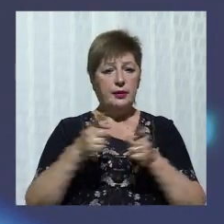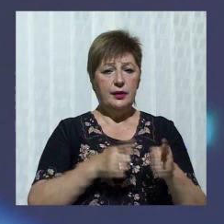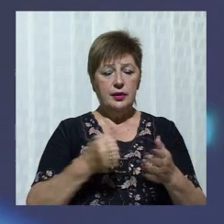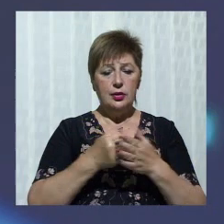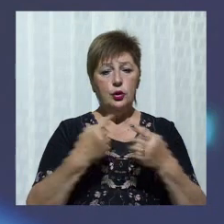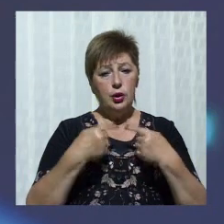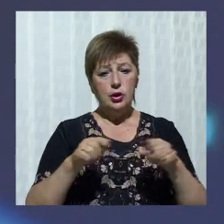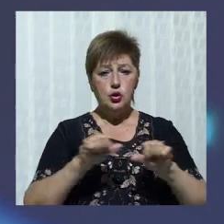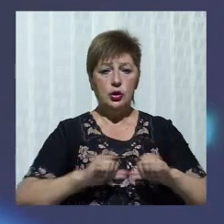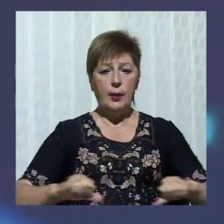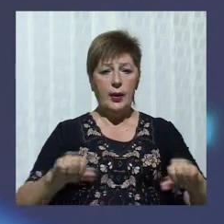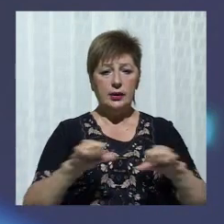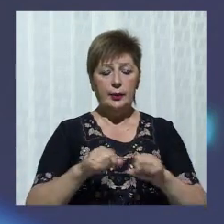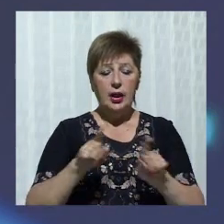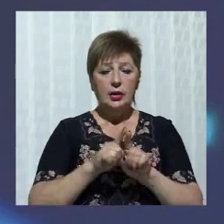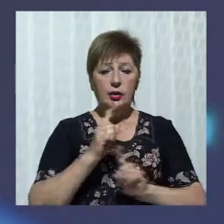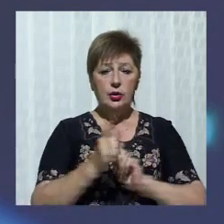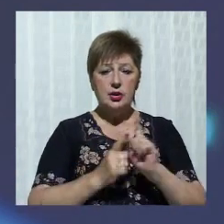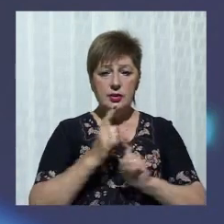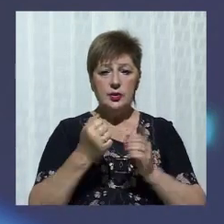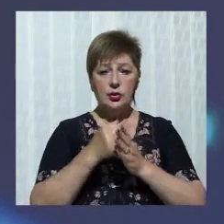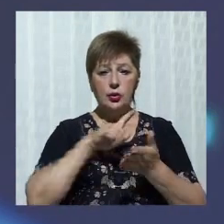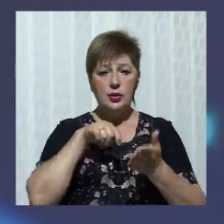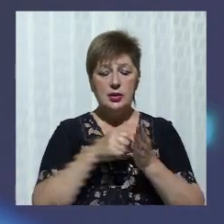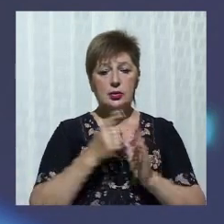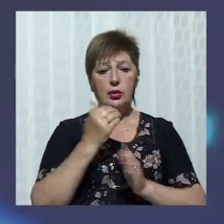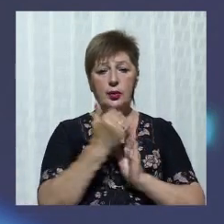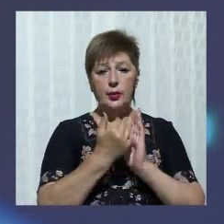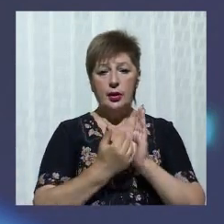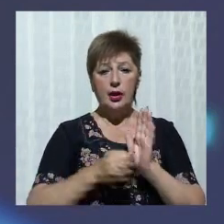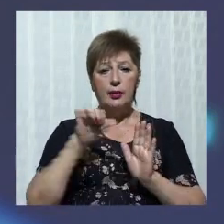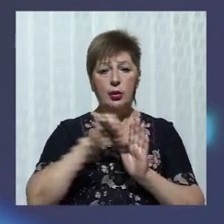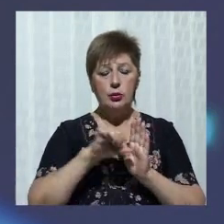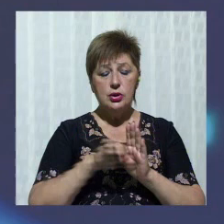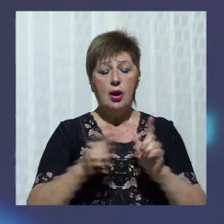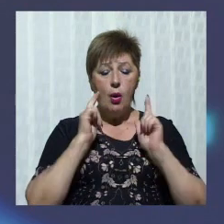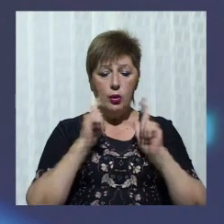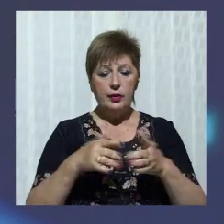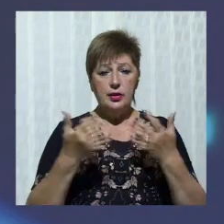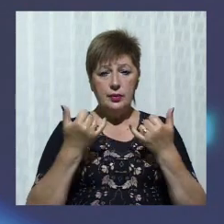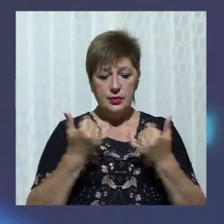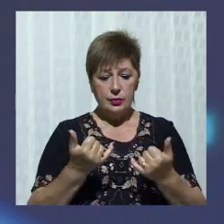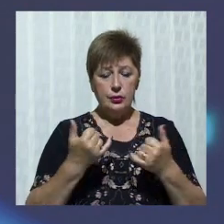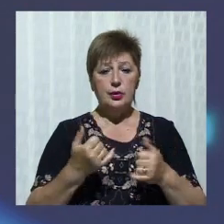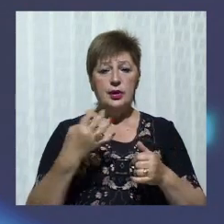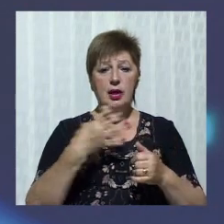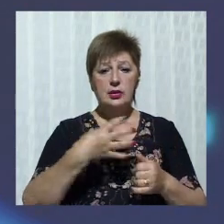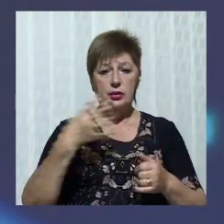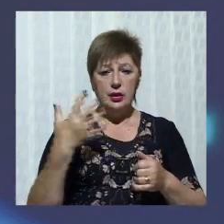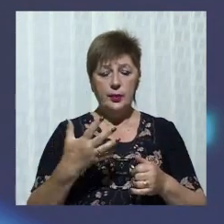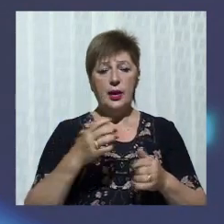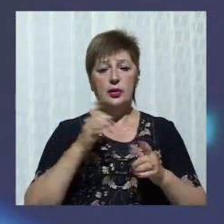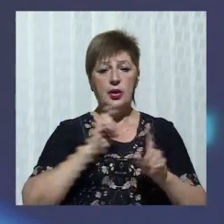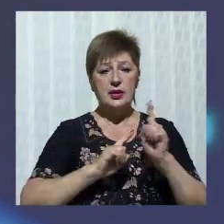департаменту. Такі зміни до міської цільової програми «Бюджет участі» ухвалили під час сьогоднішньої 45-ї сесії Дніпровської